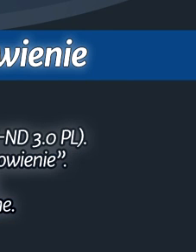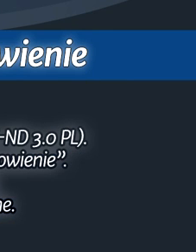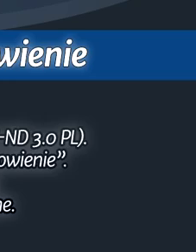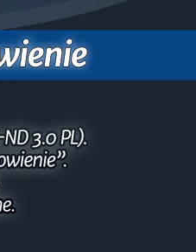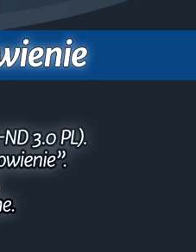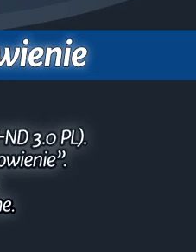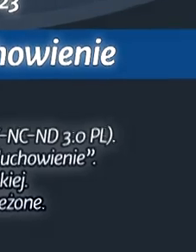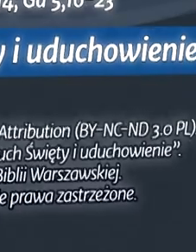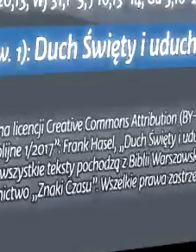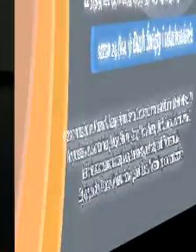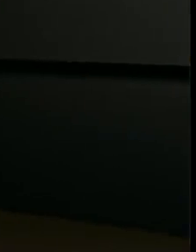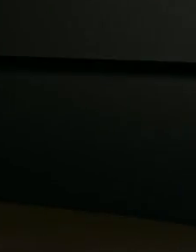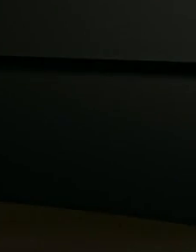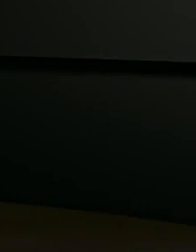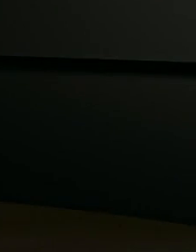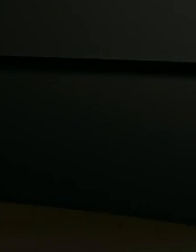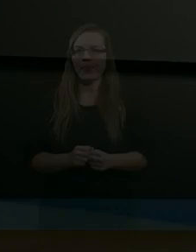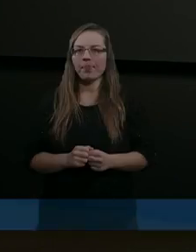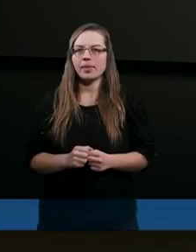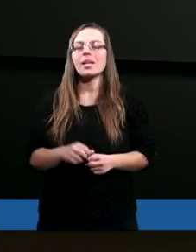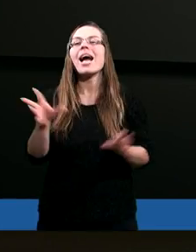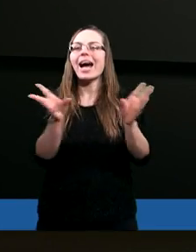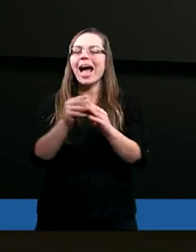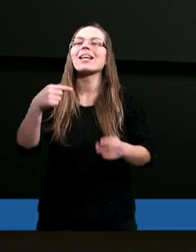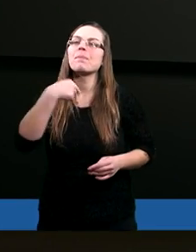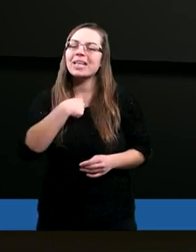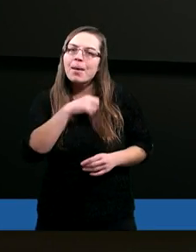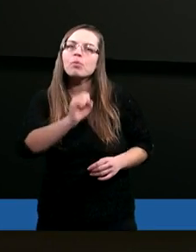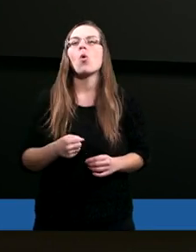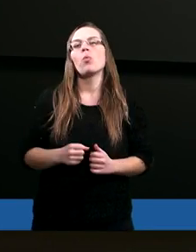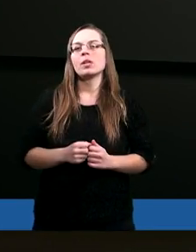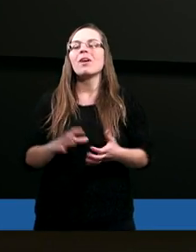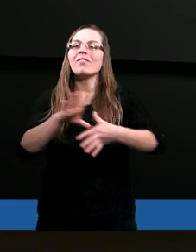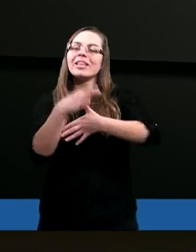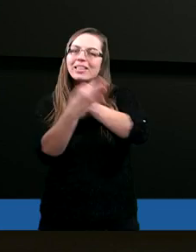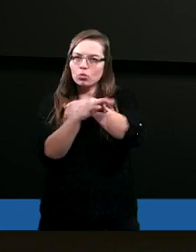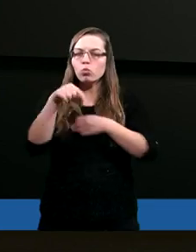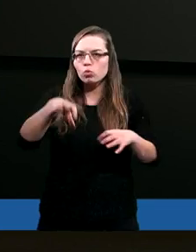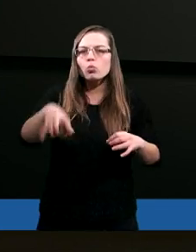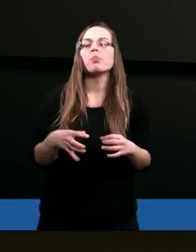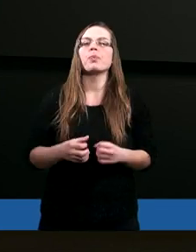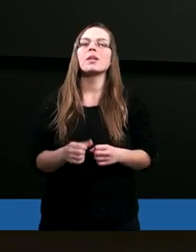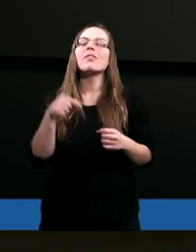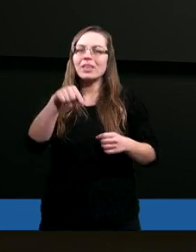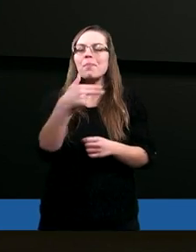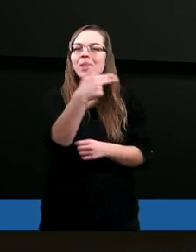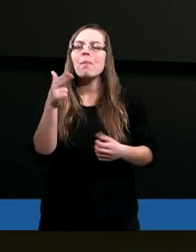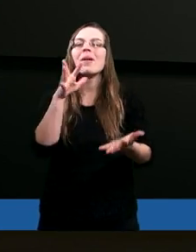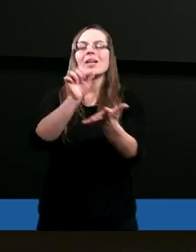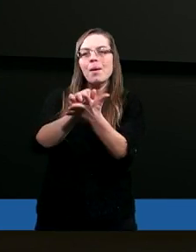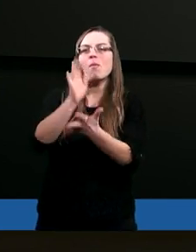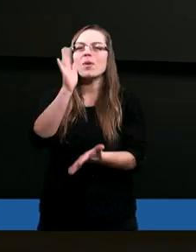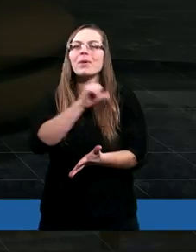Muzyka Razem ze mną w studio tym tematem